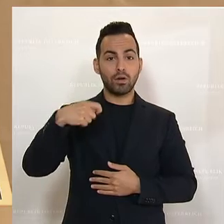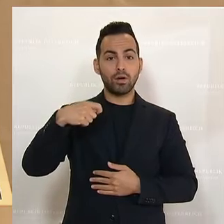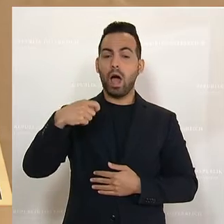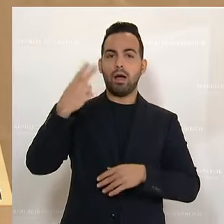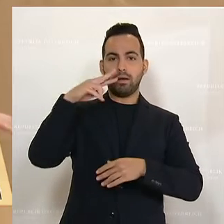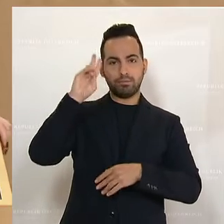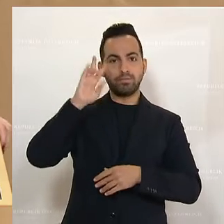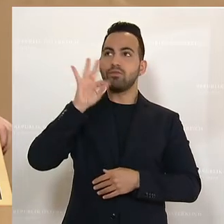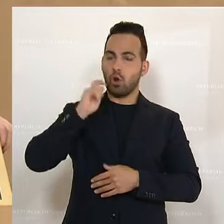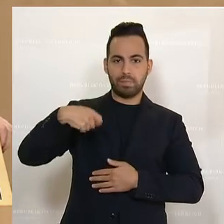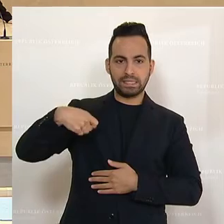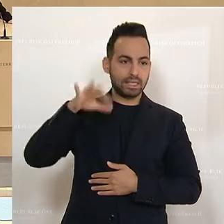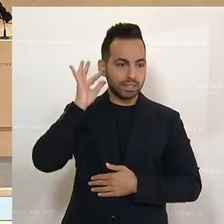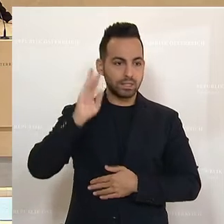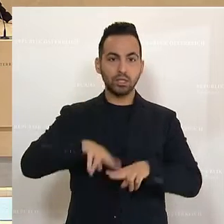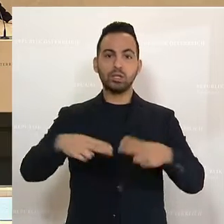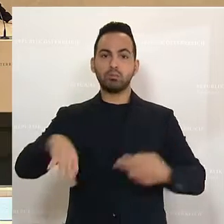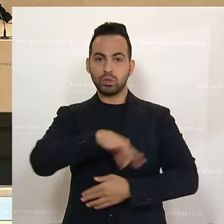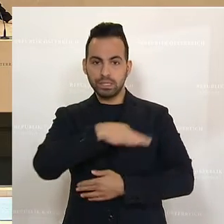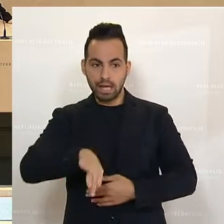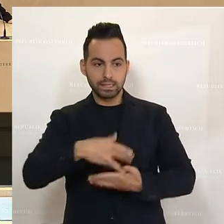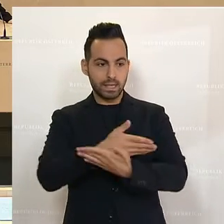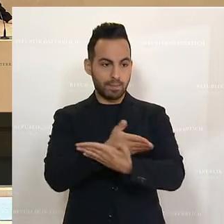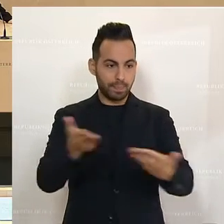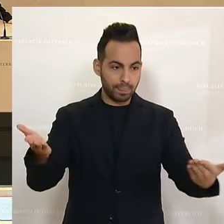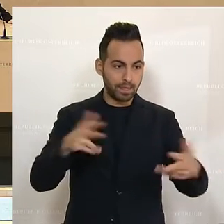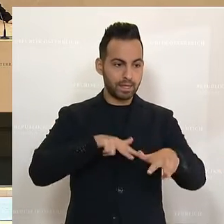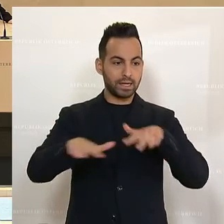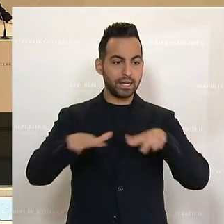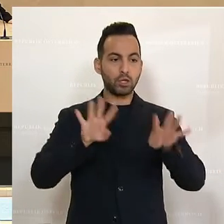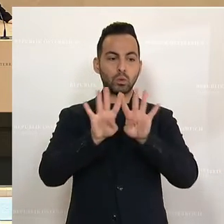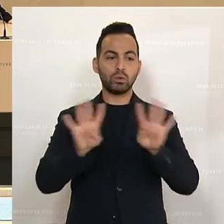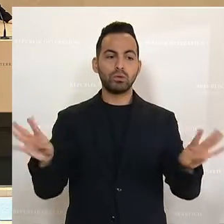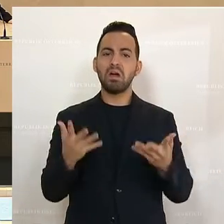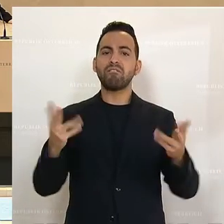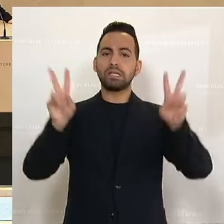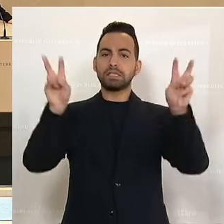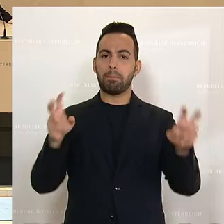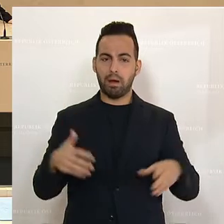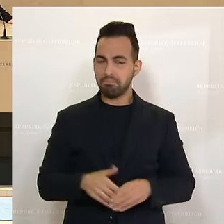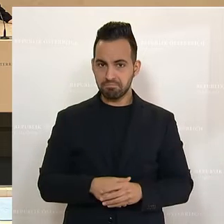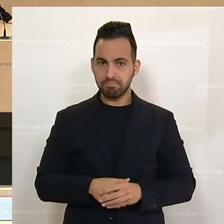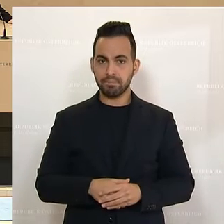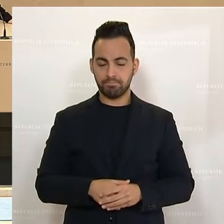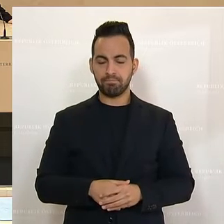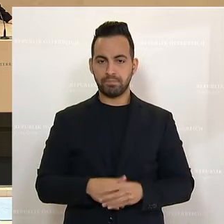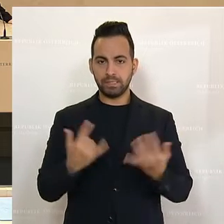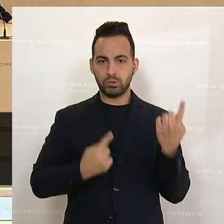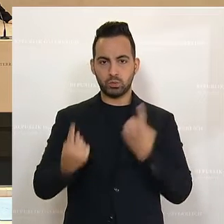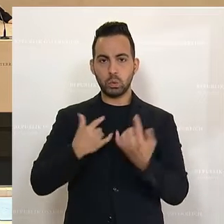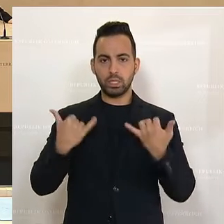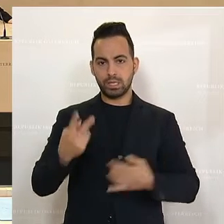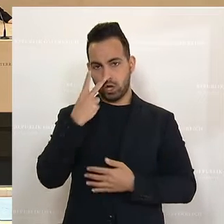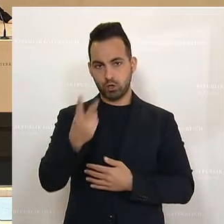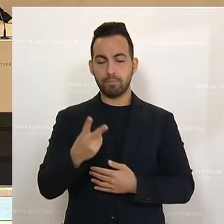Herr Bundeskanzler, geschätzte Mitglieder der Bundesregierung, Hohes Haus, ja um was geht's denn? Schauen wir uns einmal die Ausgangslage an. Es geht